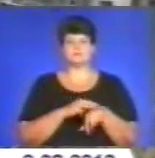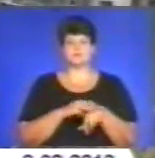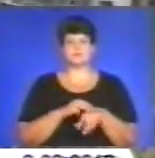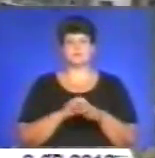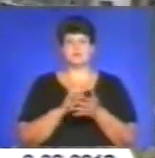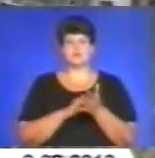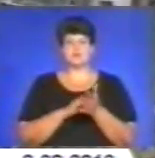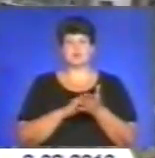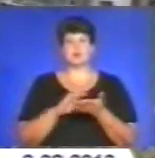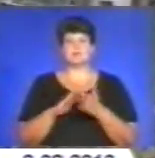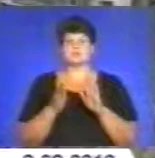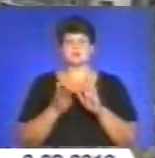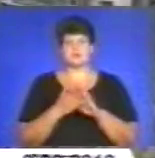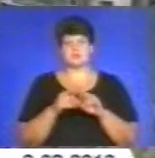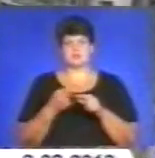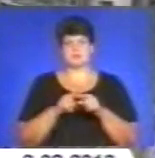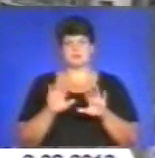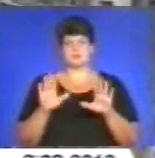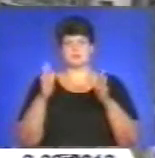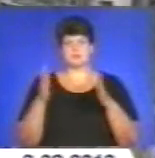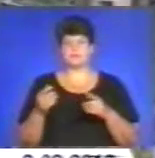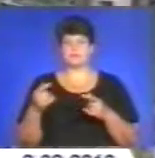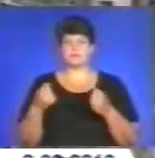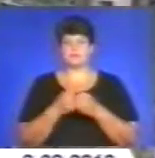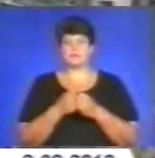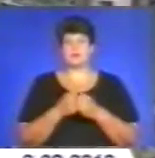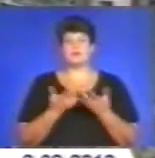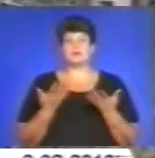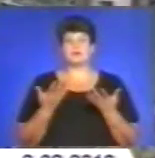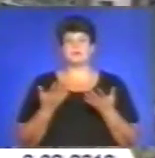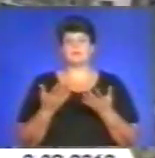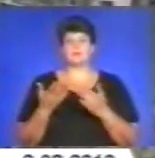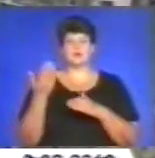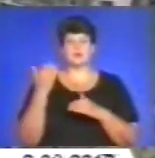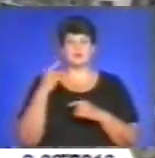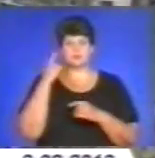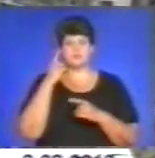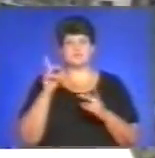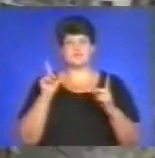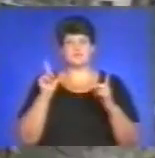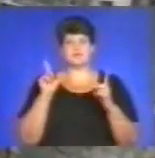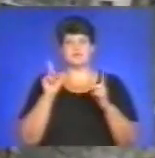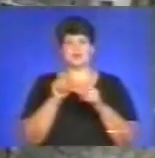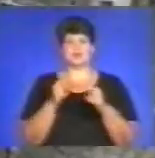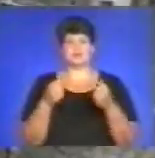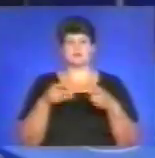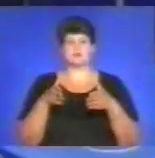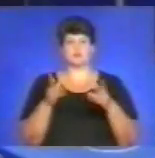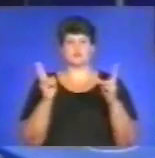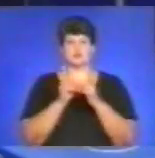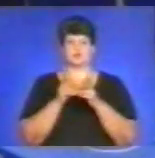причини та обставини ДТП. Попередня версія ДТП – це виїзд на смугу зустрічного руху.